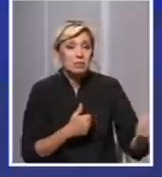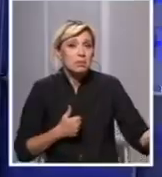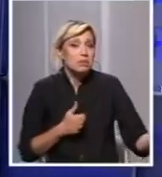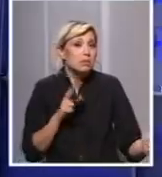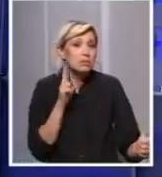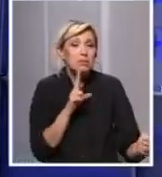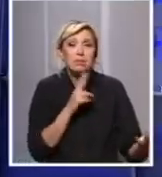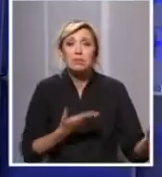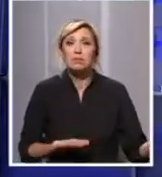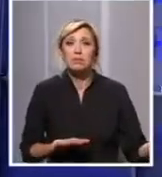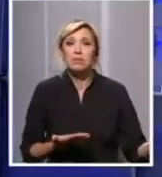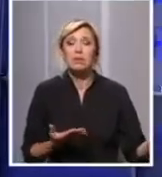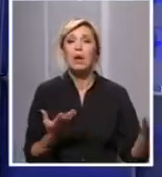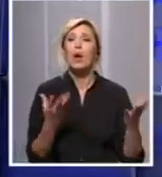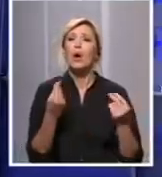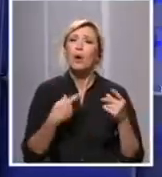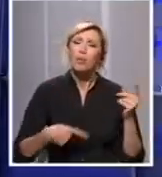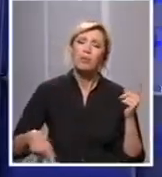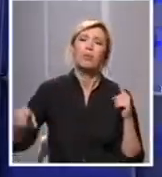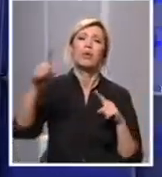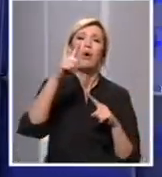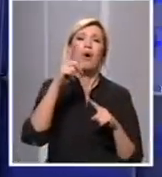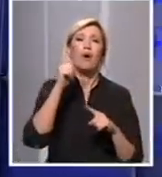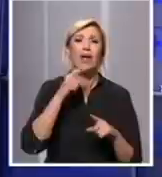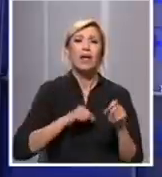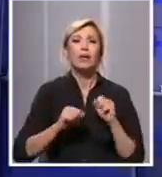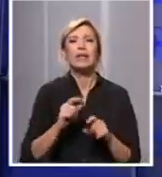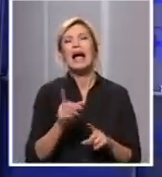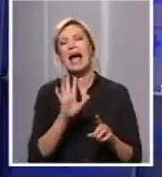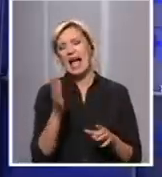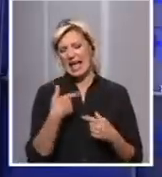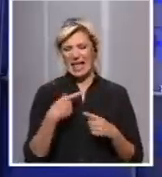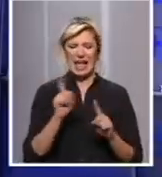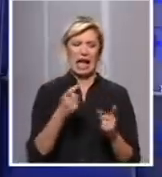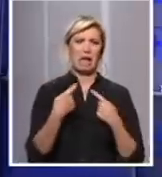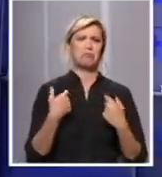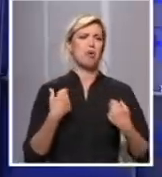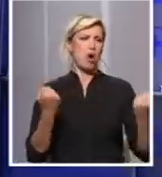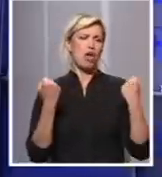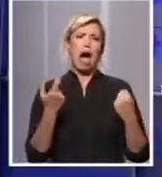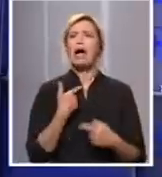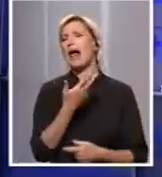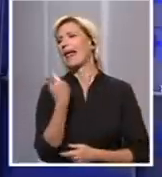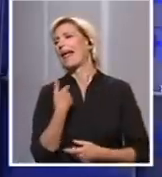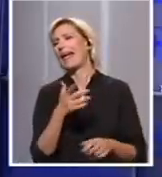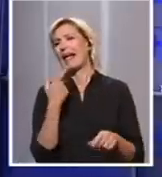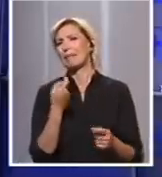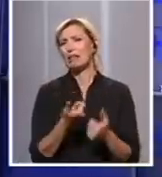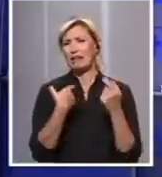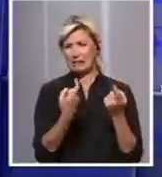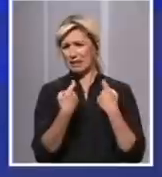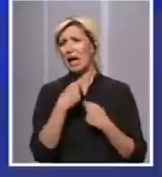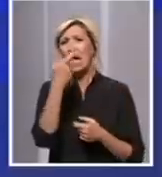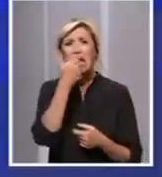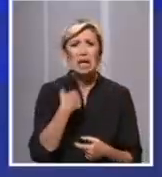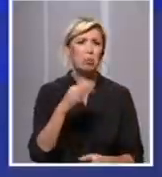i mnogi ljudi su funkcionisali po principu neće mene, ja nikada nisam bio bolesta, nikada nisam imao ni grip.